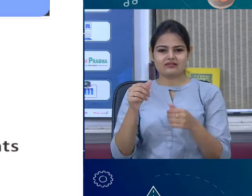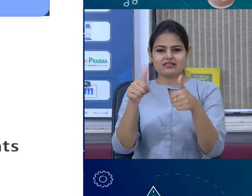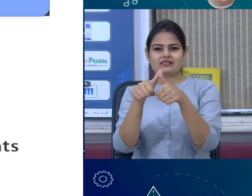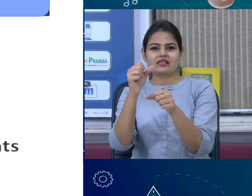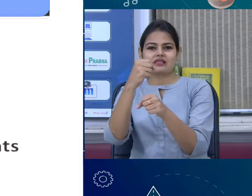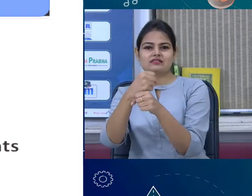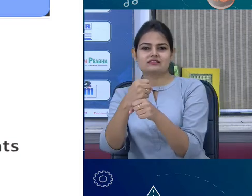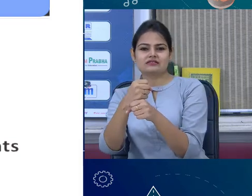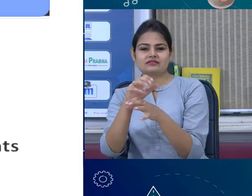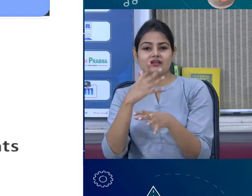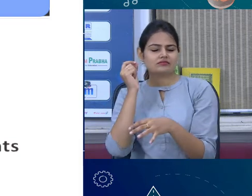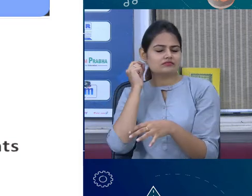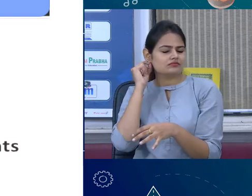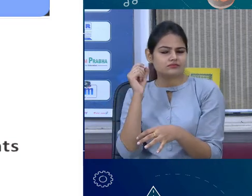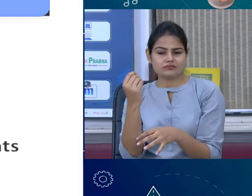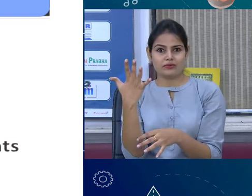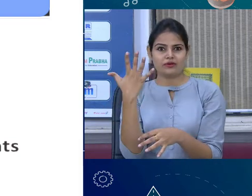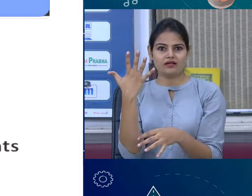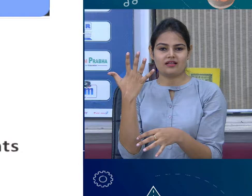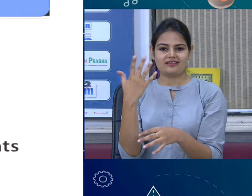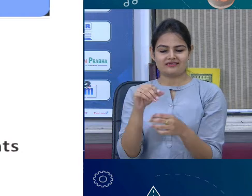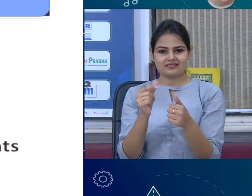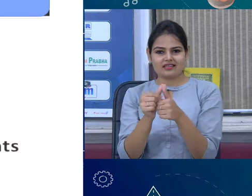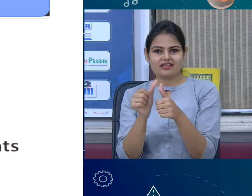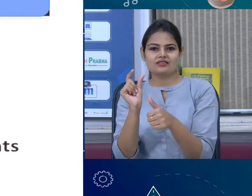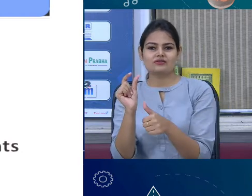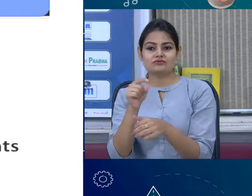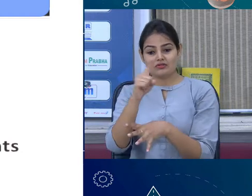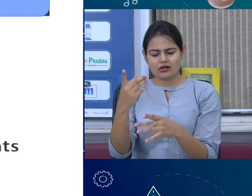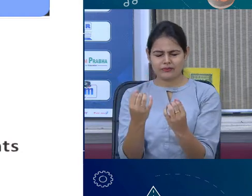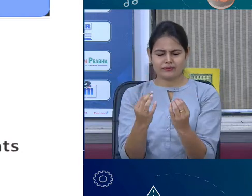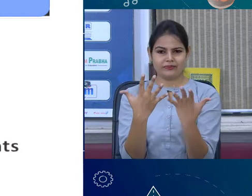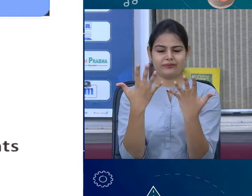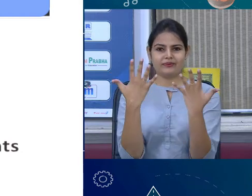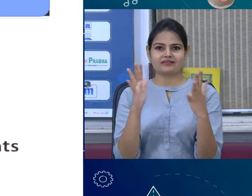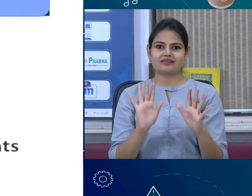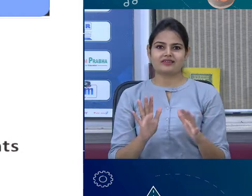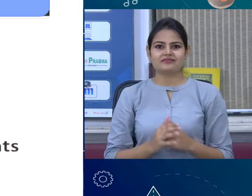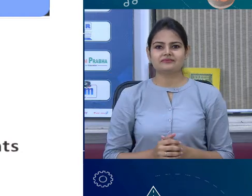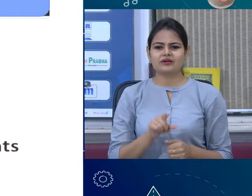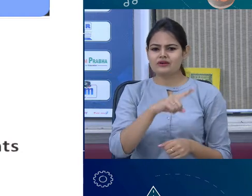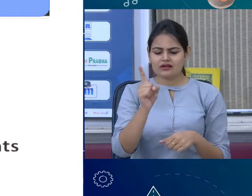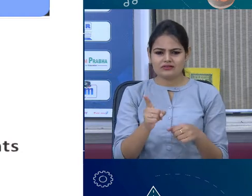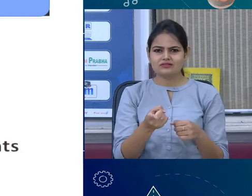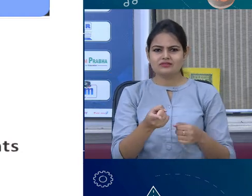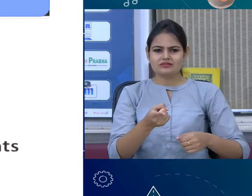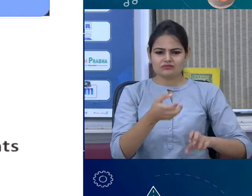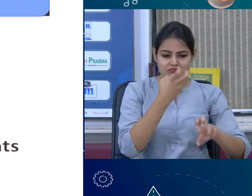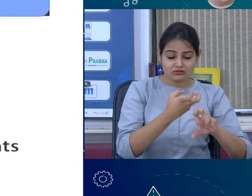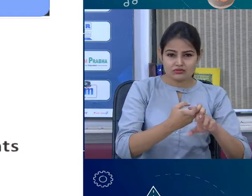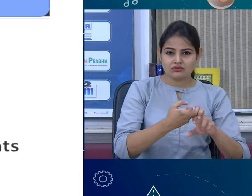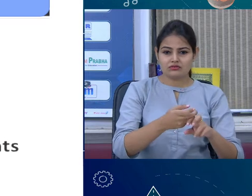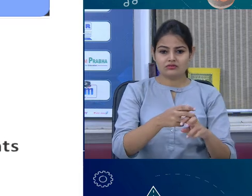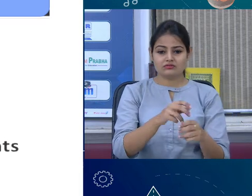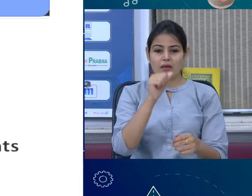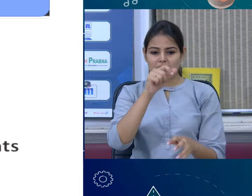यूज करते हैं इसी factor को एक है it has also been observed that metals have got high melting and boiling point inki melting point